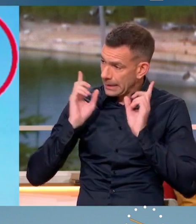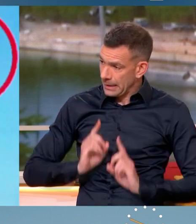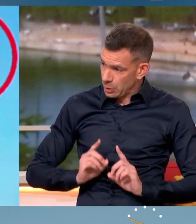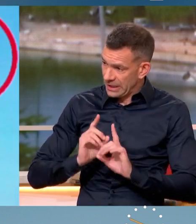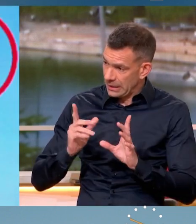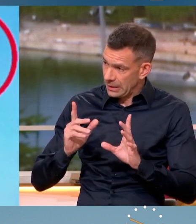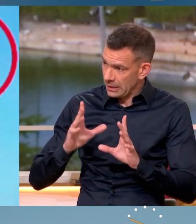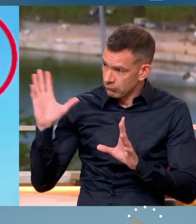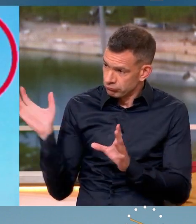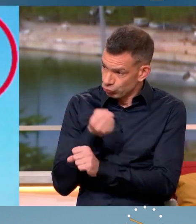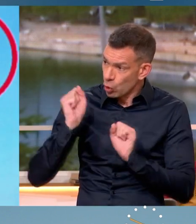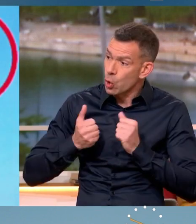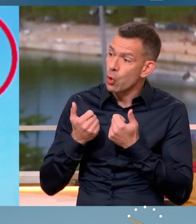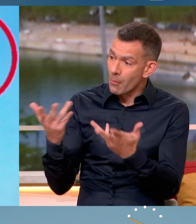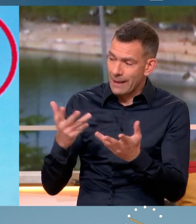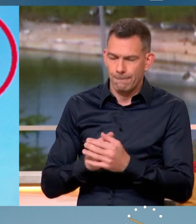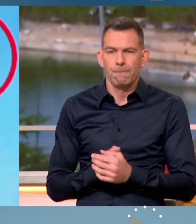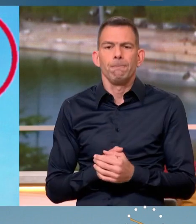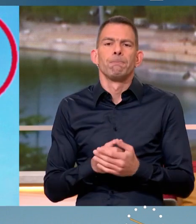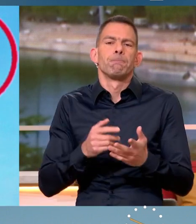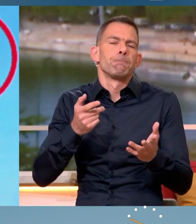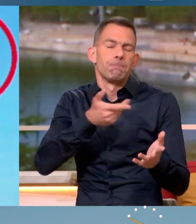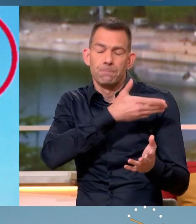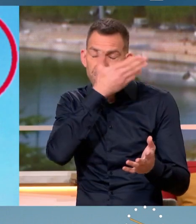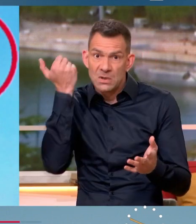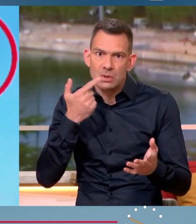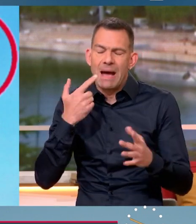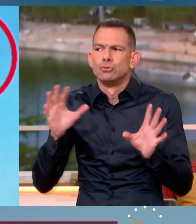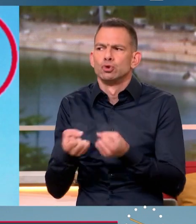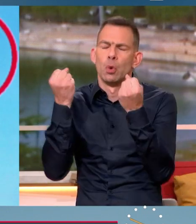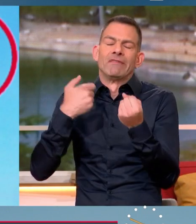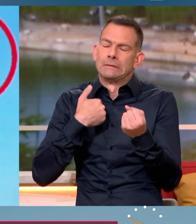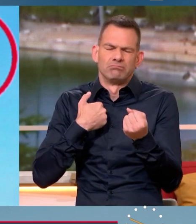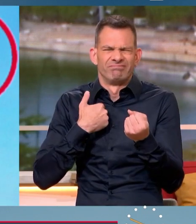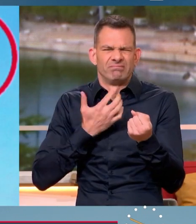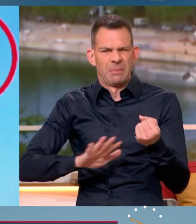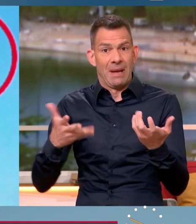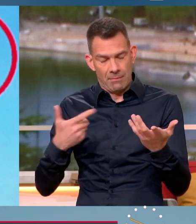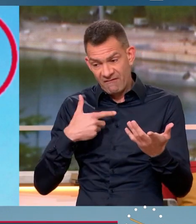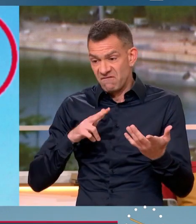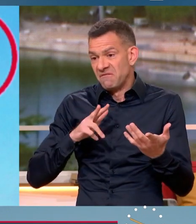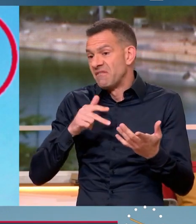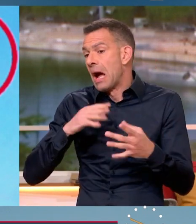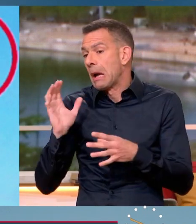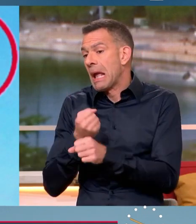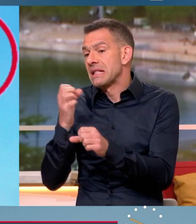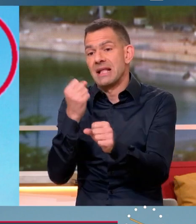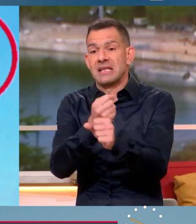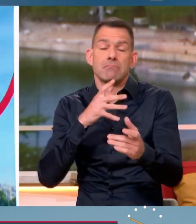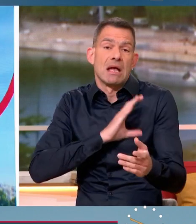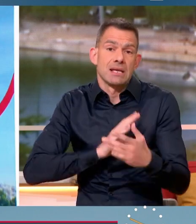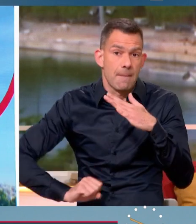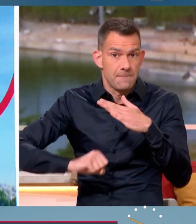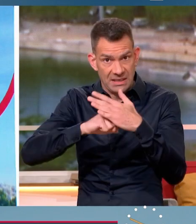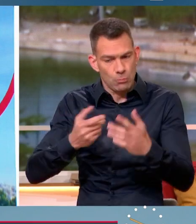tout cas, je souhaite, je ne sais pas, le mot sauver ne me plaît pas. Nous allons gagner le plus possible de circonscriptions. Et on se bat